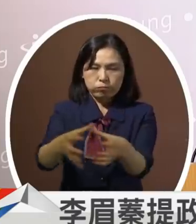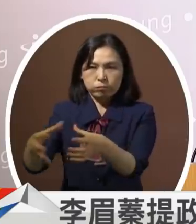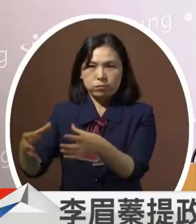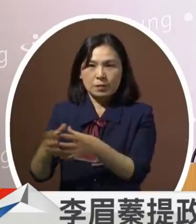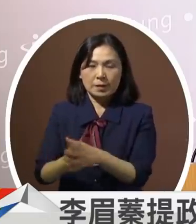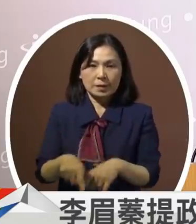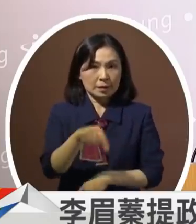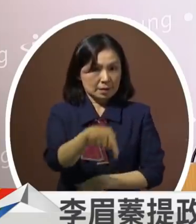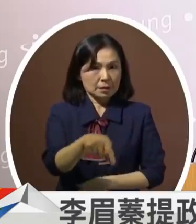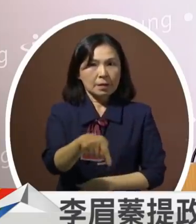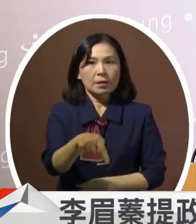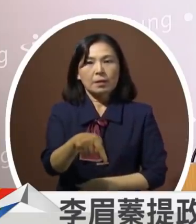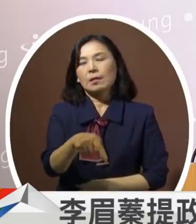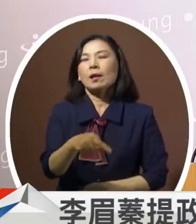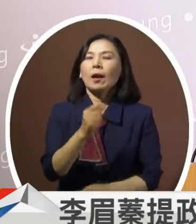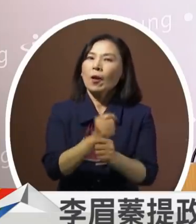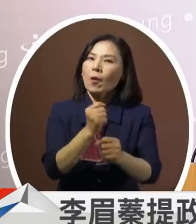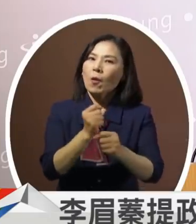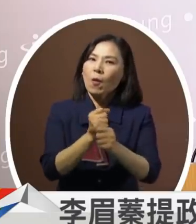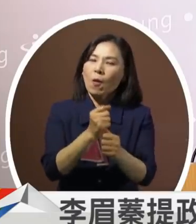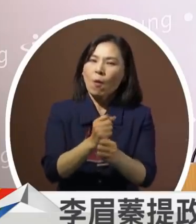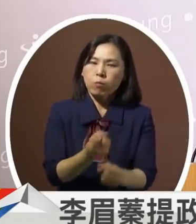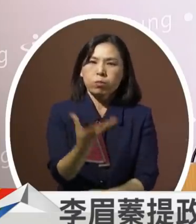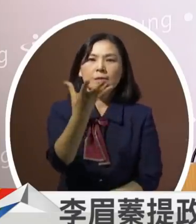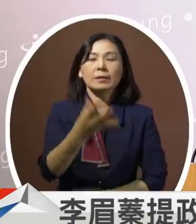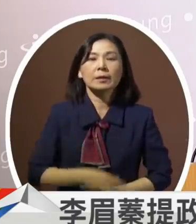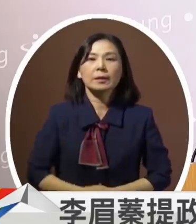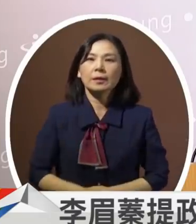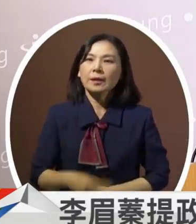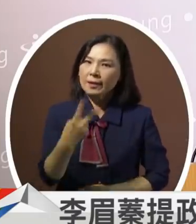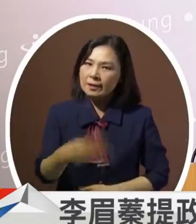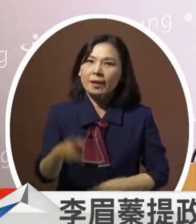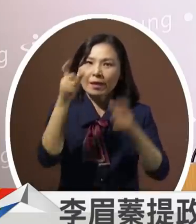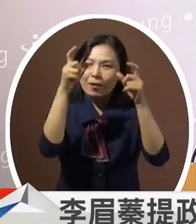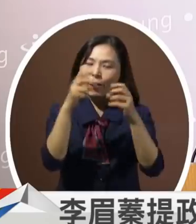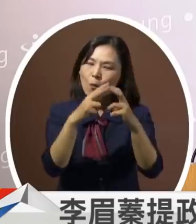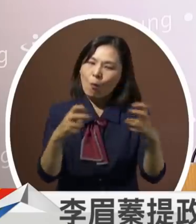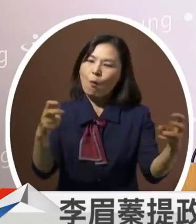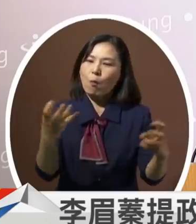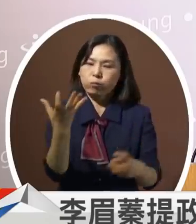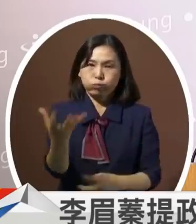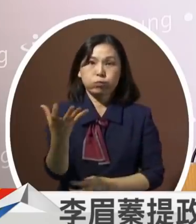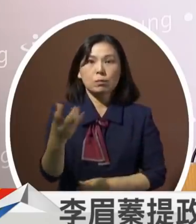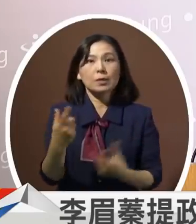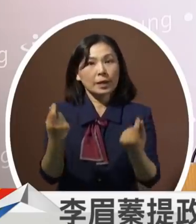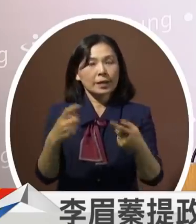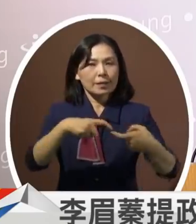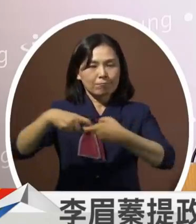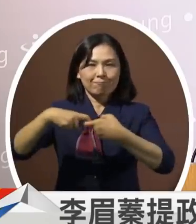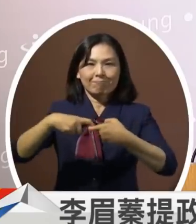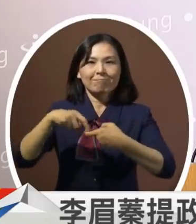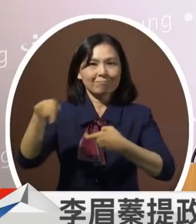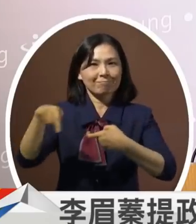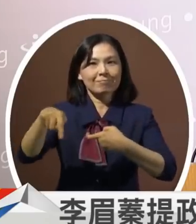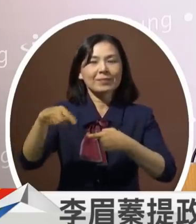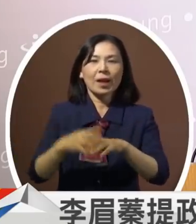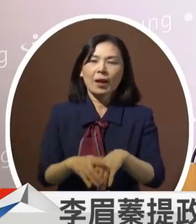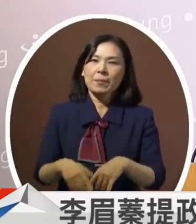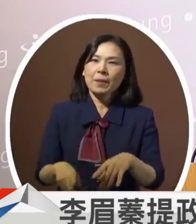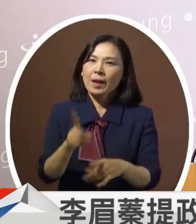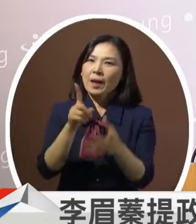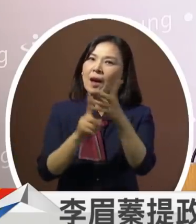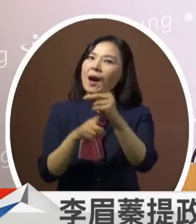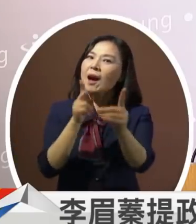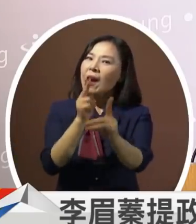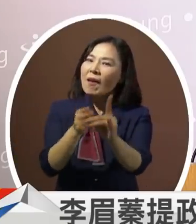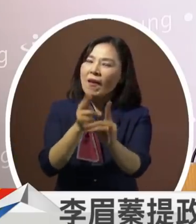造在地的工作机会高雄的庙宇非常的多我也会结合高雄丰富的宗教文化资